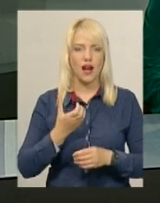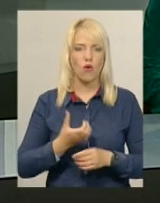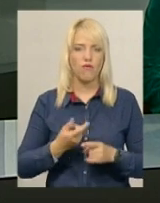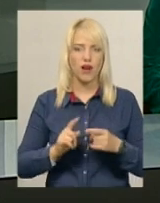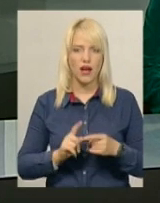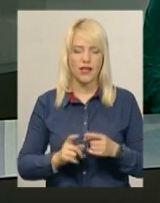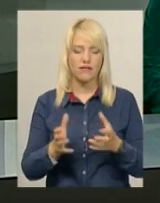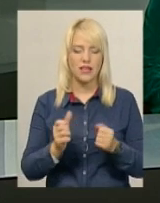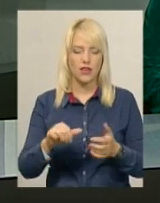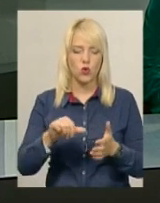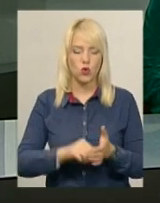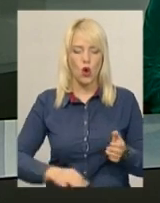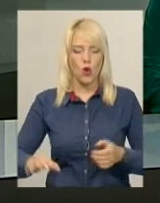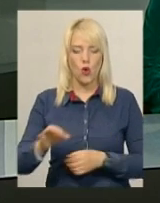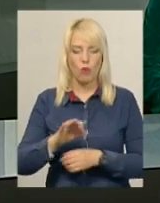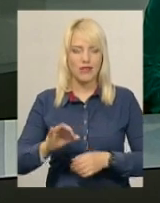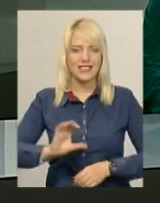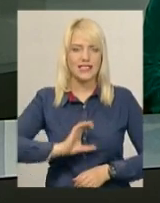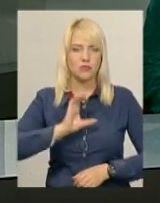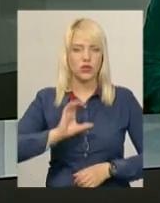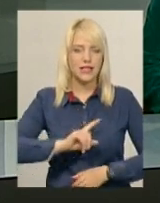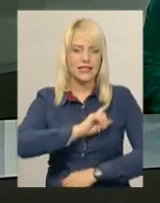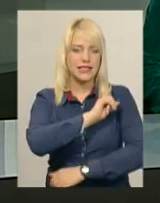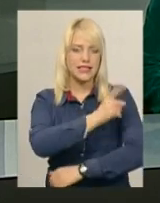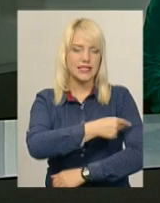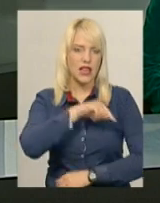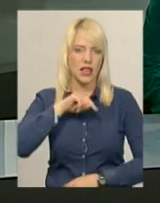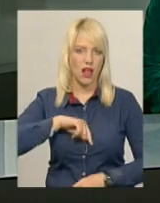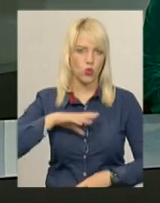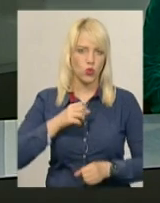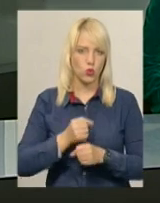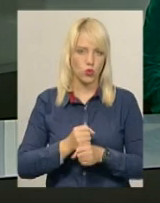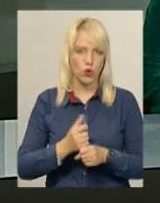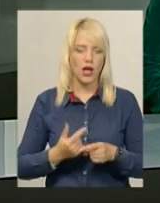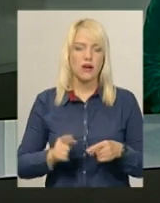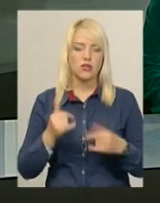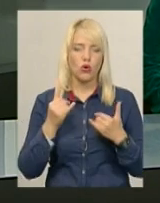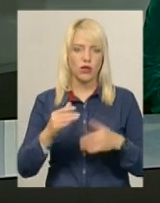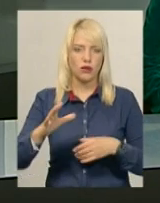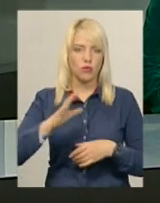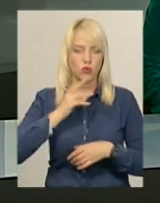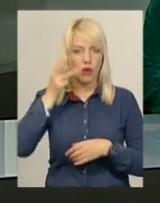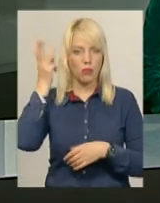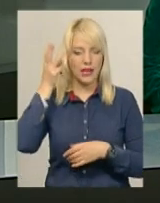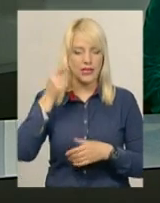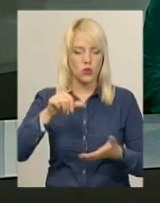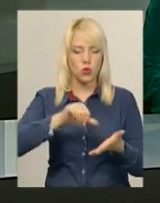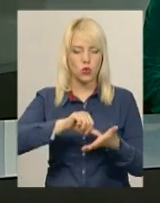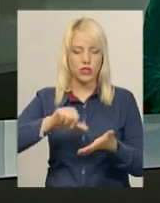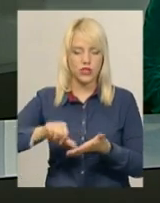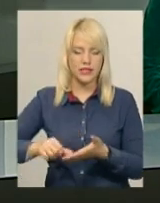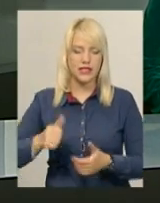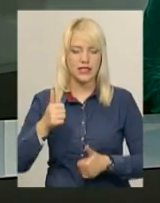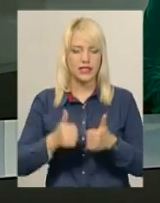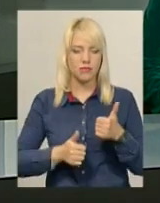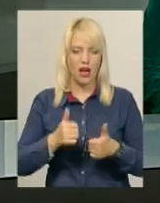в обласній спартакіаді «Сила Духу». Вона відбулася сьогодні у Хмельницькому. Учасники спартакіади змагалися в армспорті,